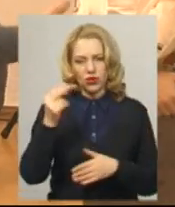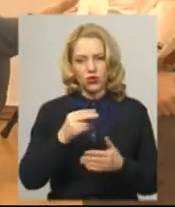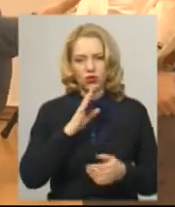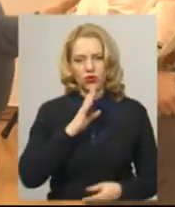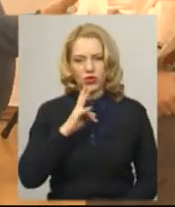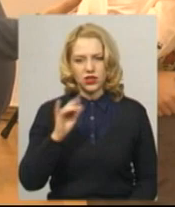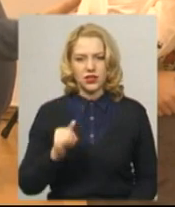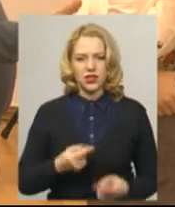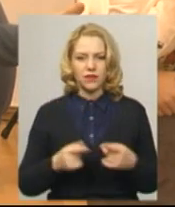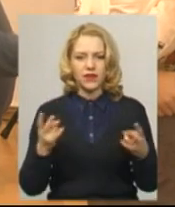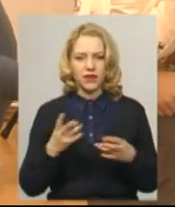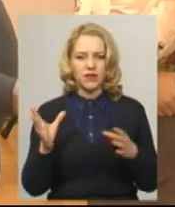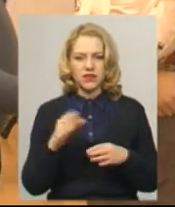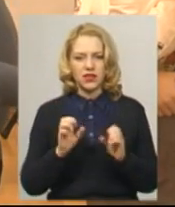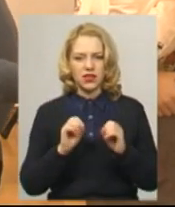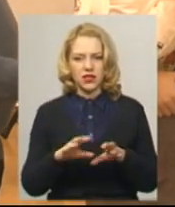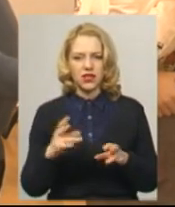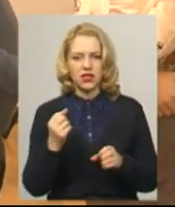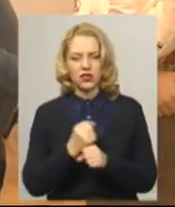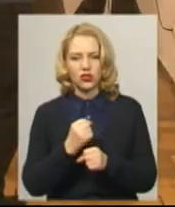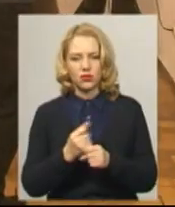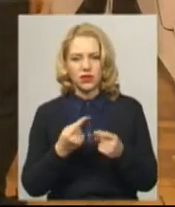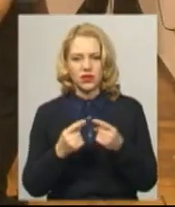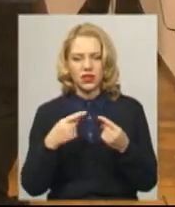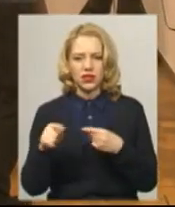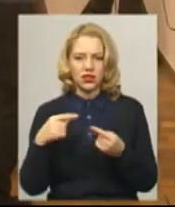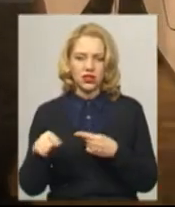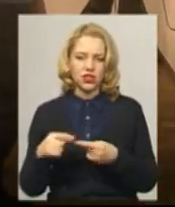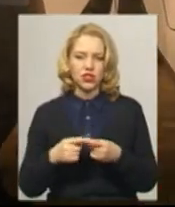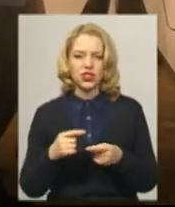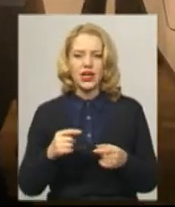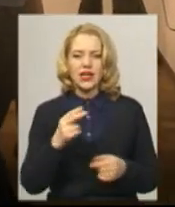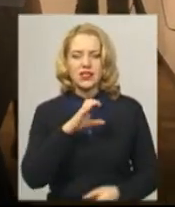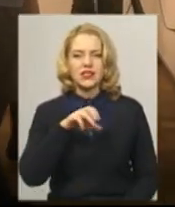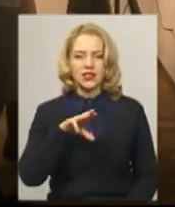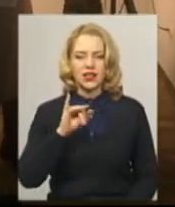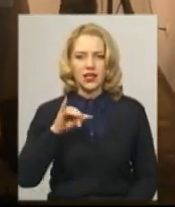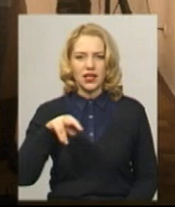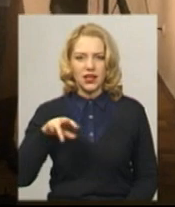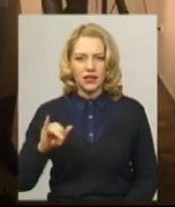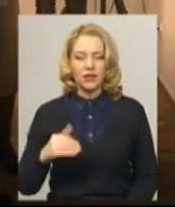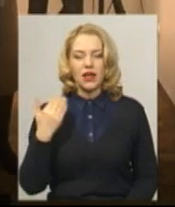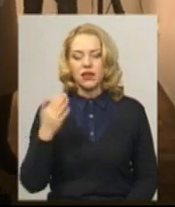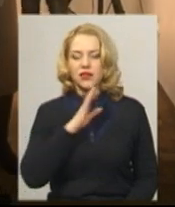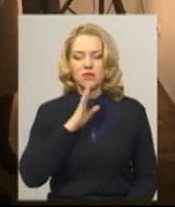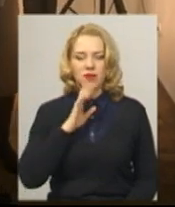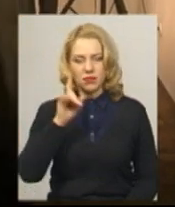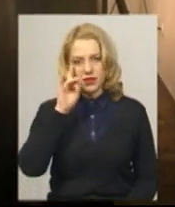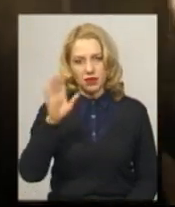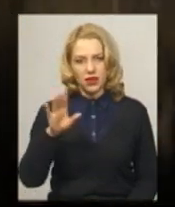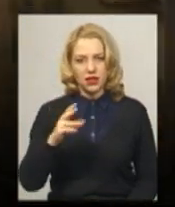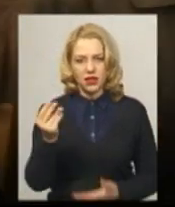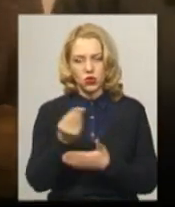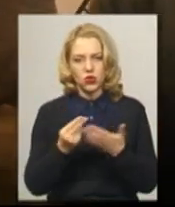Але треба це вже кидати і робити ще інші стилі. Її мама знаменита у світі, яблонський академік. Так